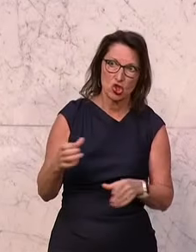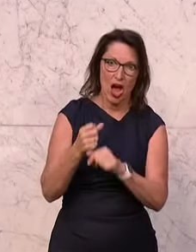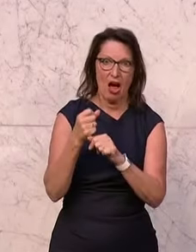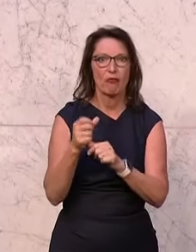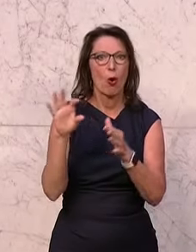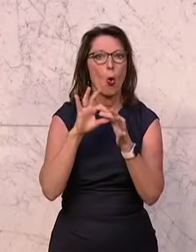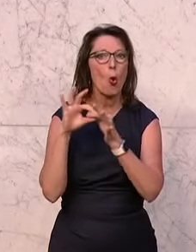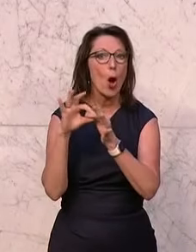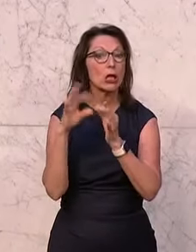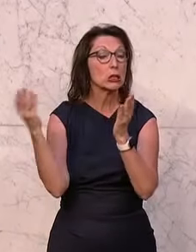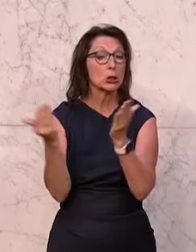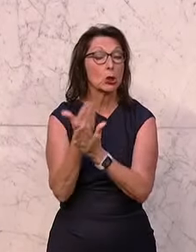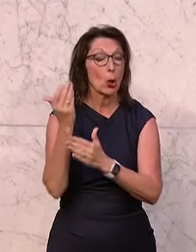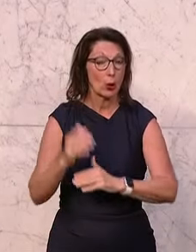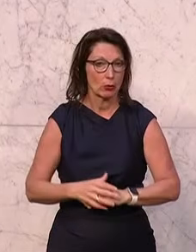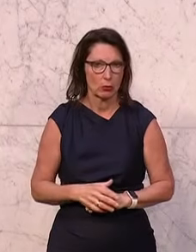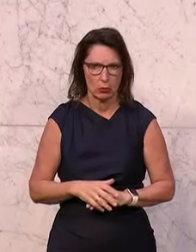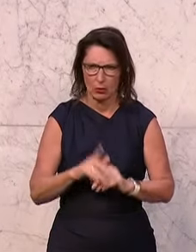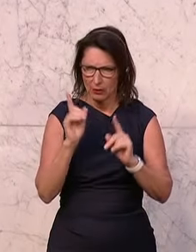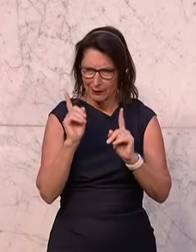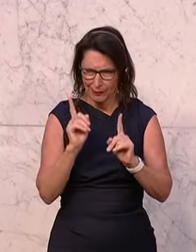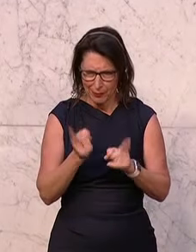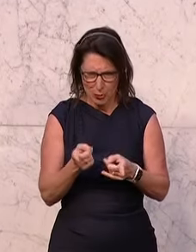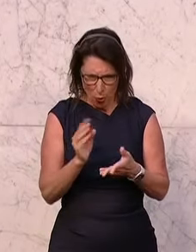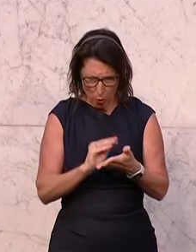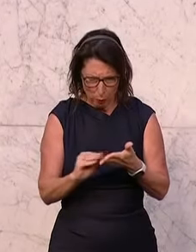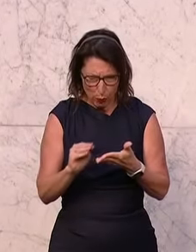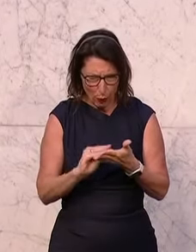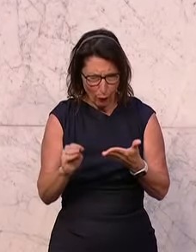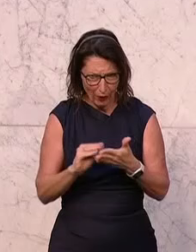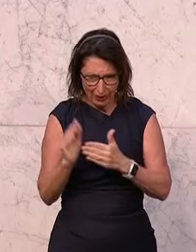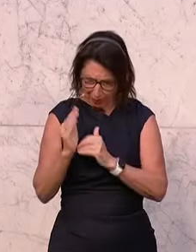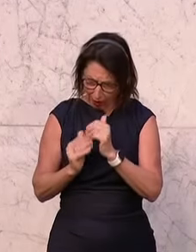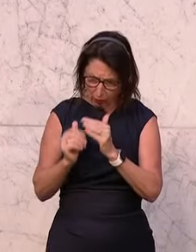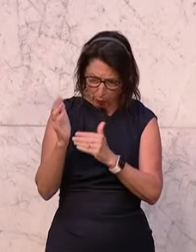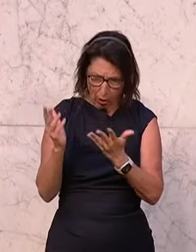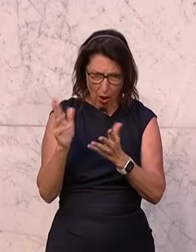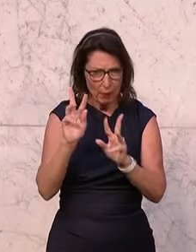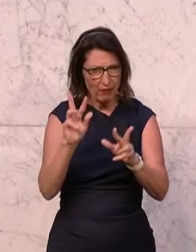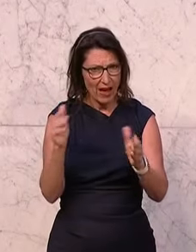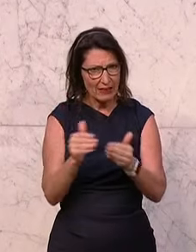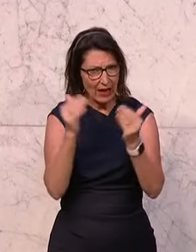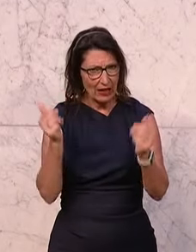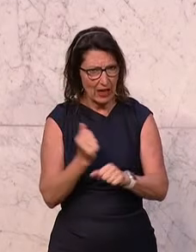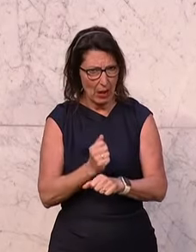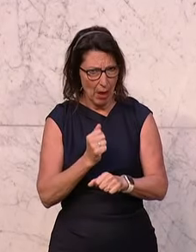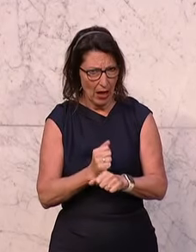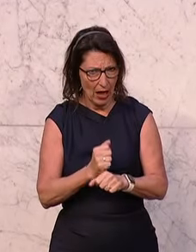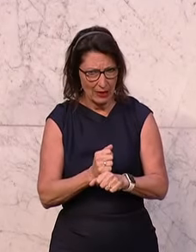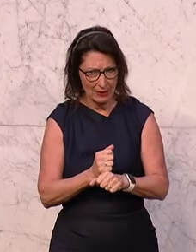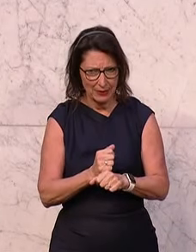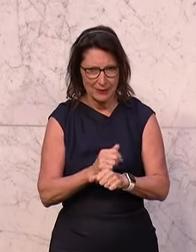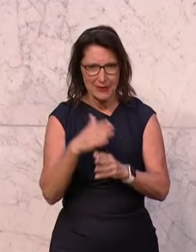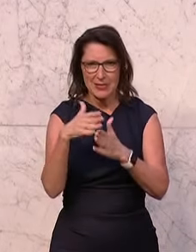Organisationseinheit. Anstatt Bürokratie aufzubauen, passiert genau das Gegenteil. In der Sektion